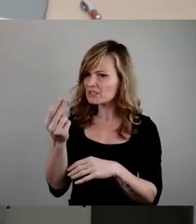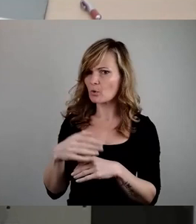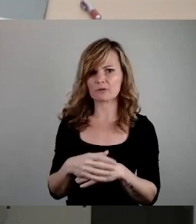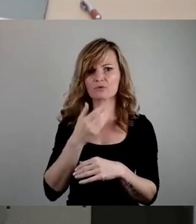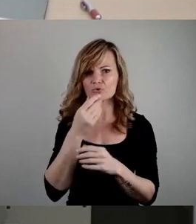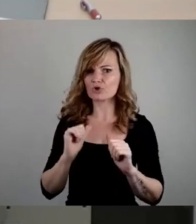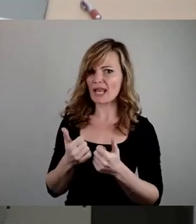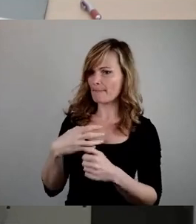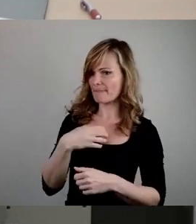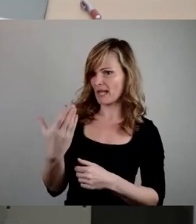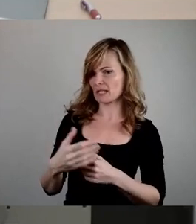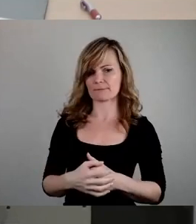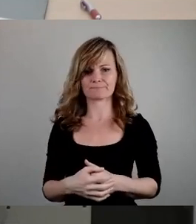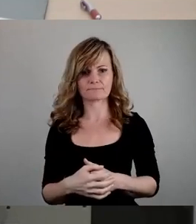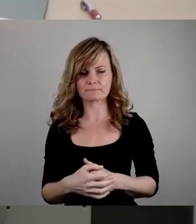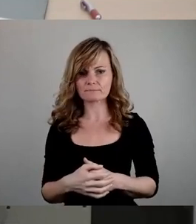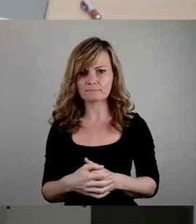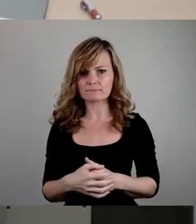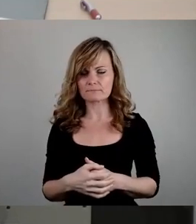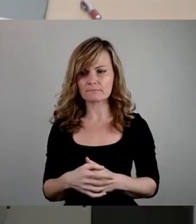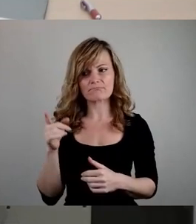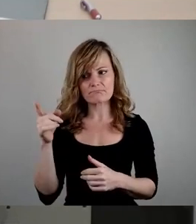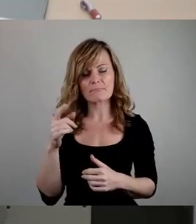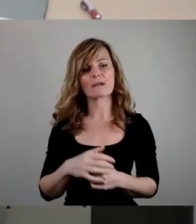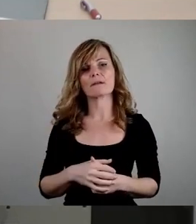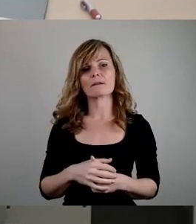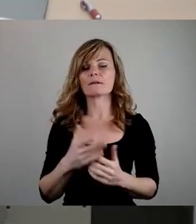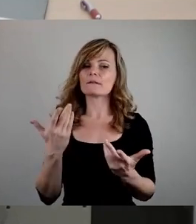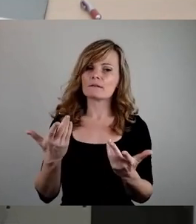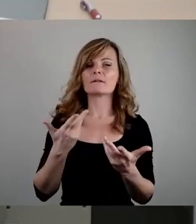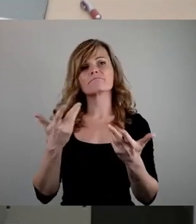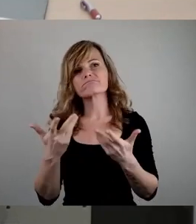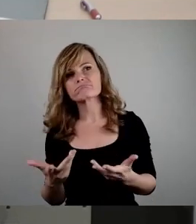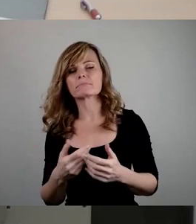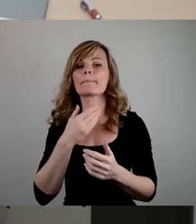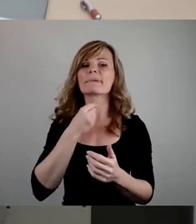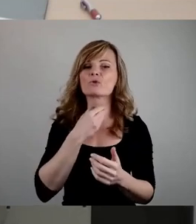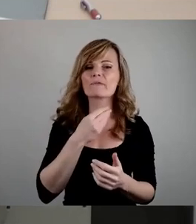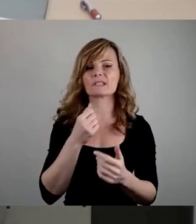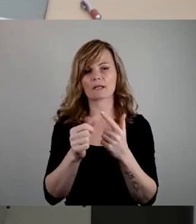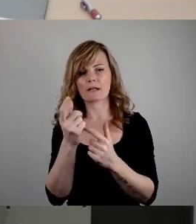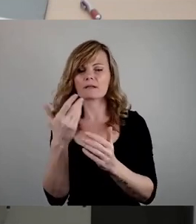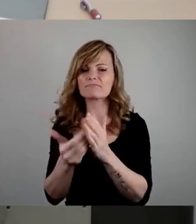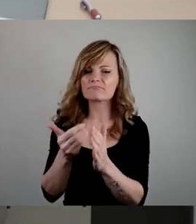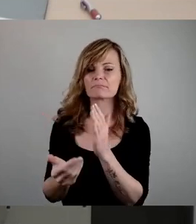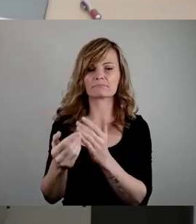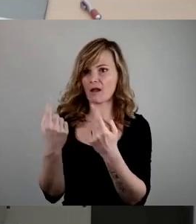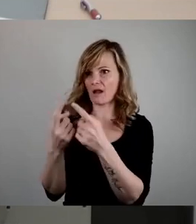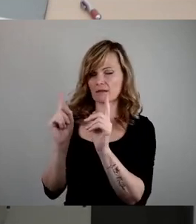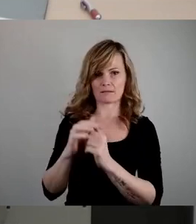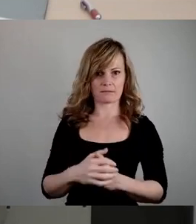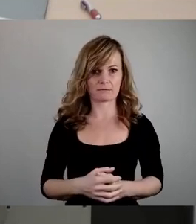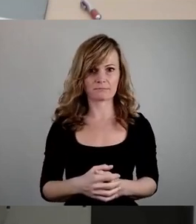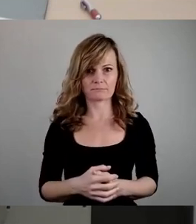Und da sind die Beschwernisse und auch die Bedürfnisse ganz andere. Dort ist es so, wir müssen